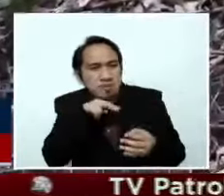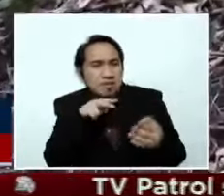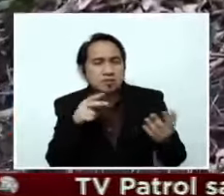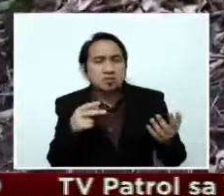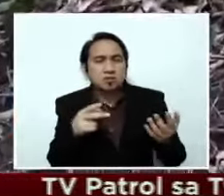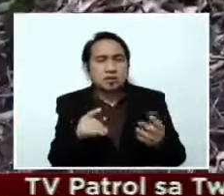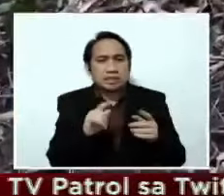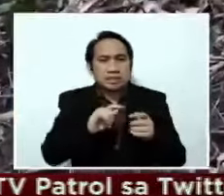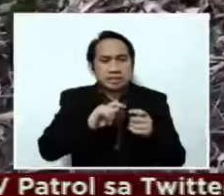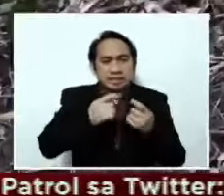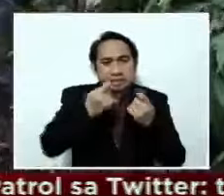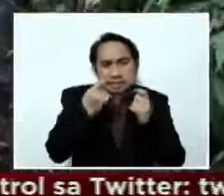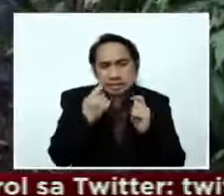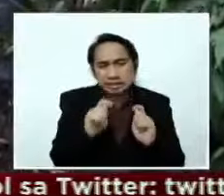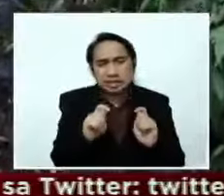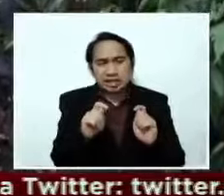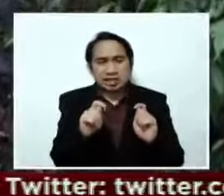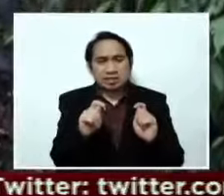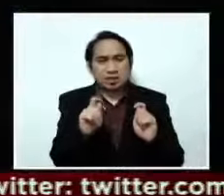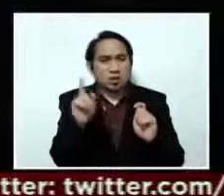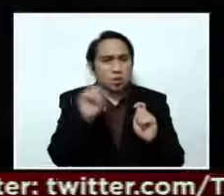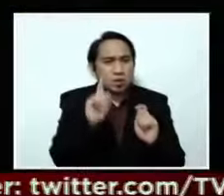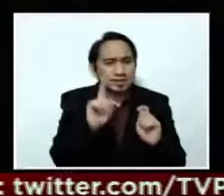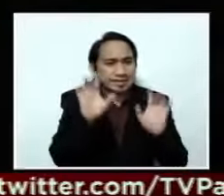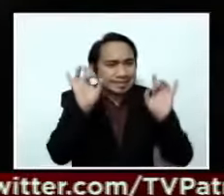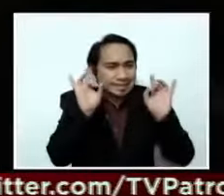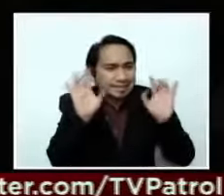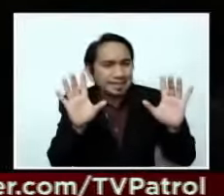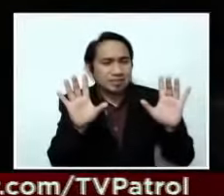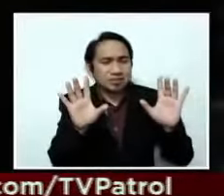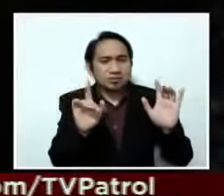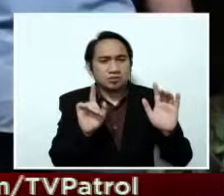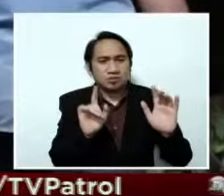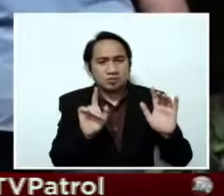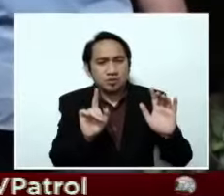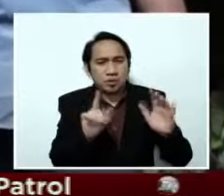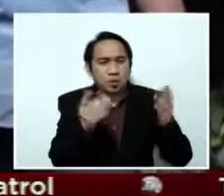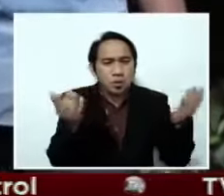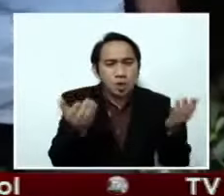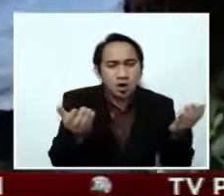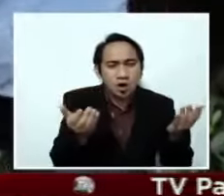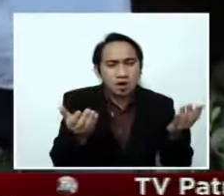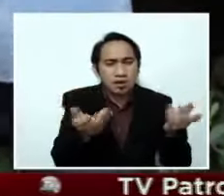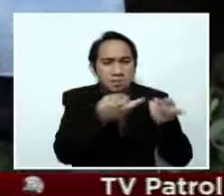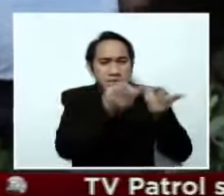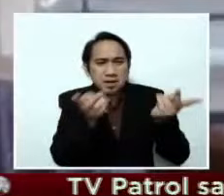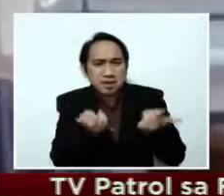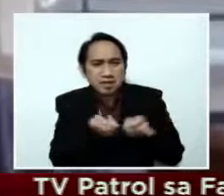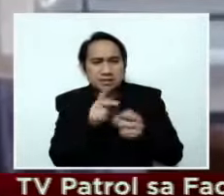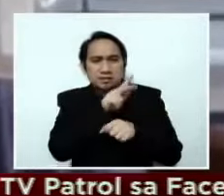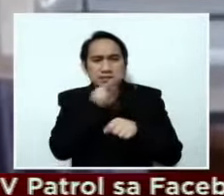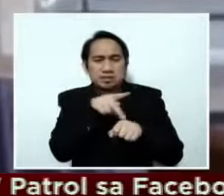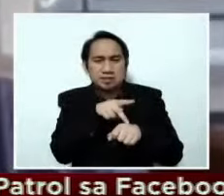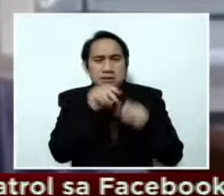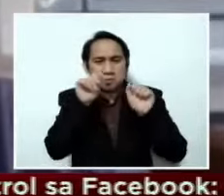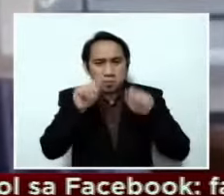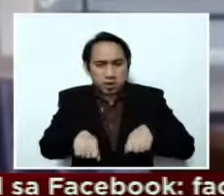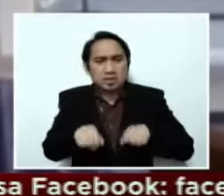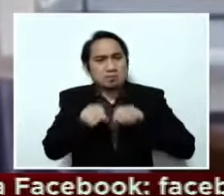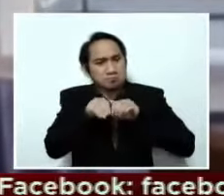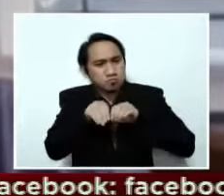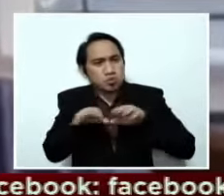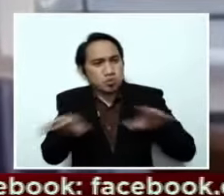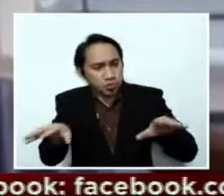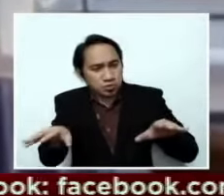create a risk map. Ano ba yung mga areas sa Pilipinas na posibleng magkaroon ng outbreak galing